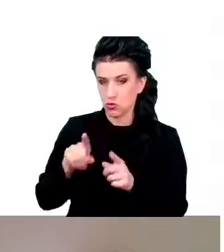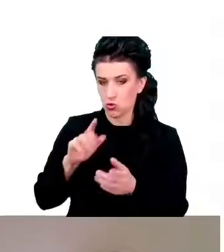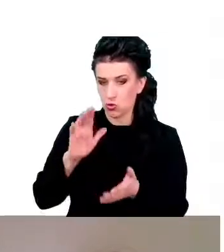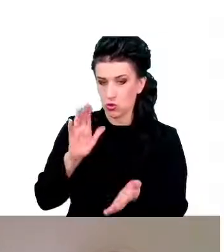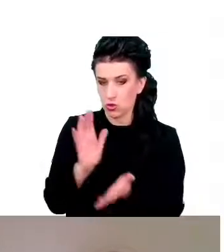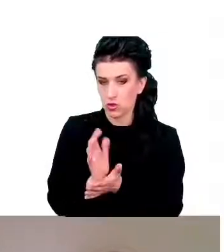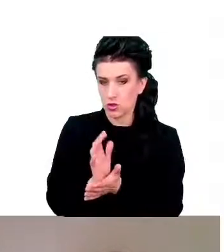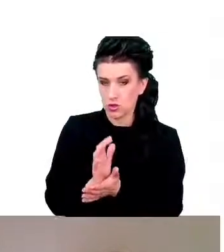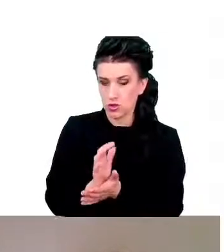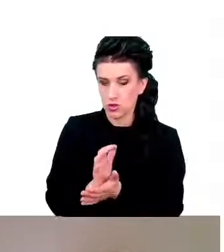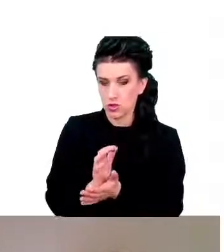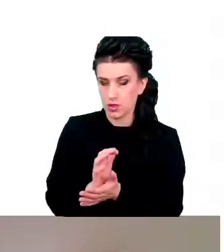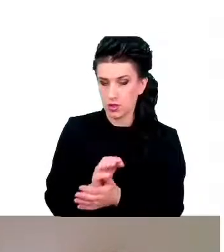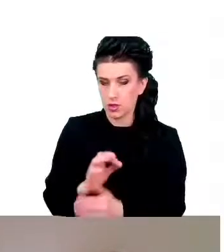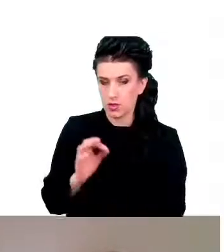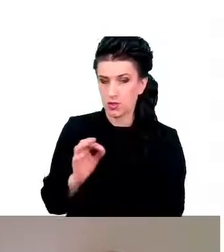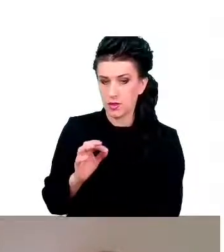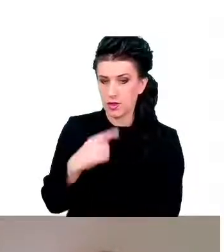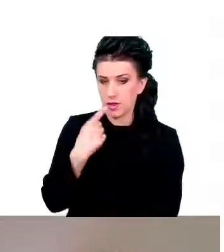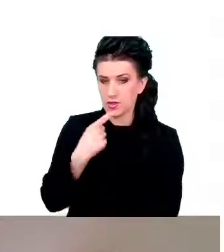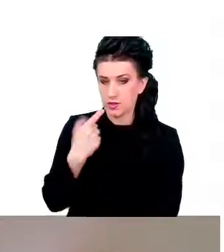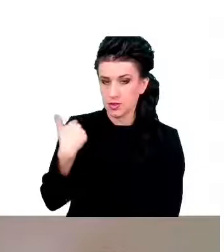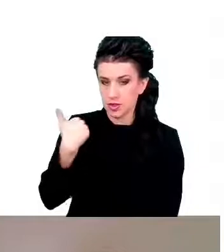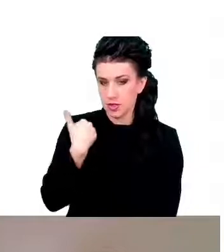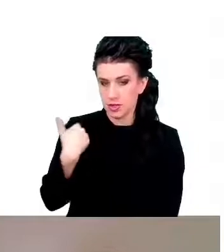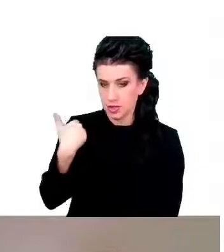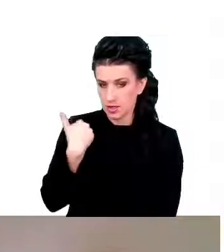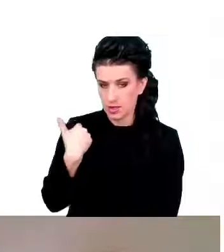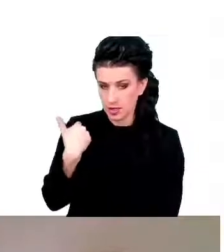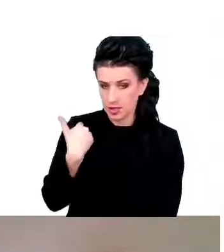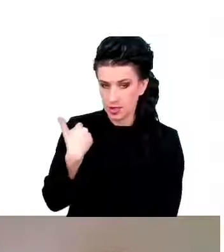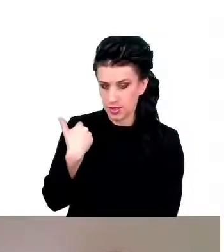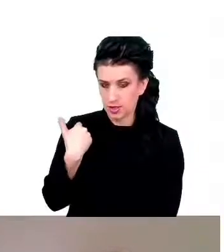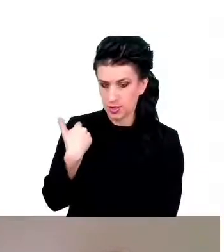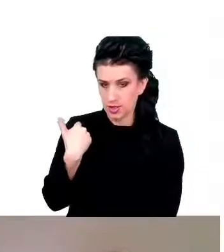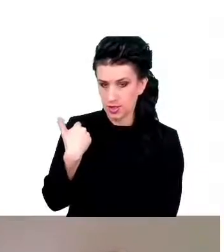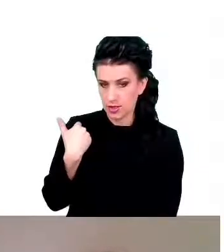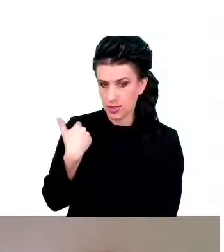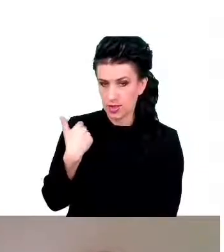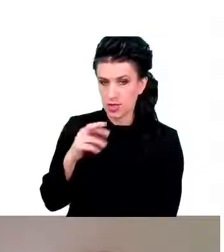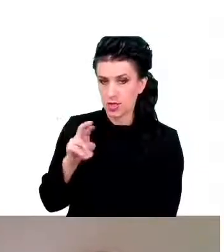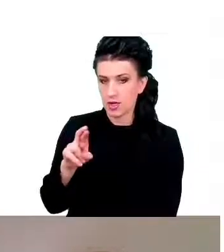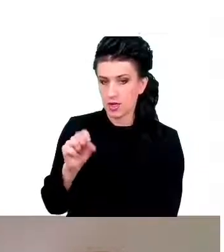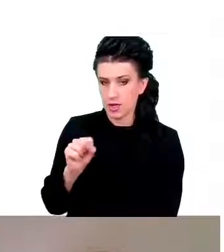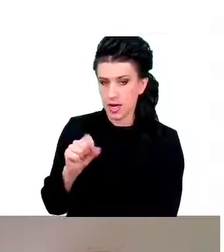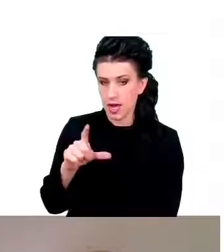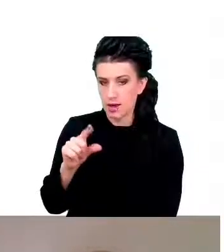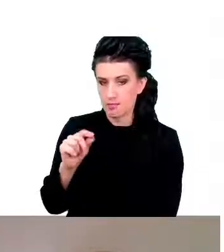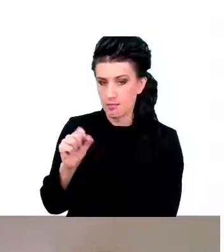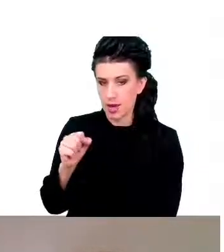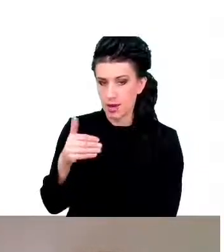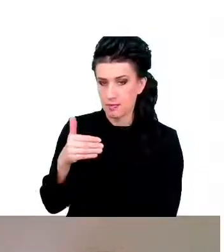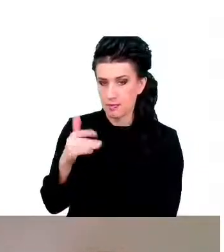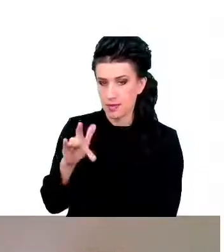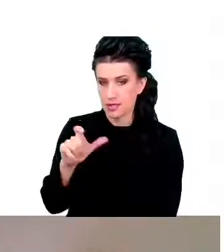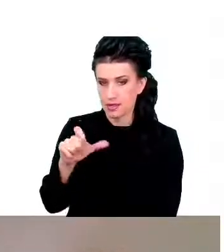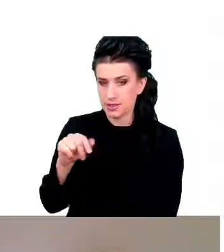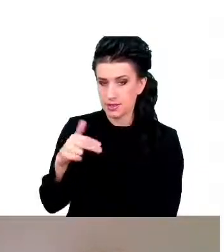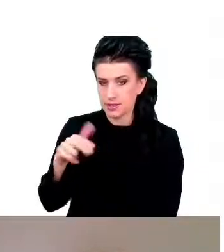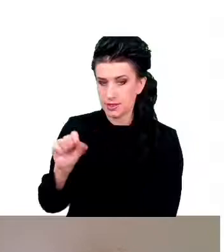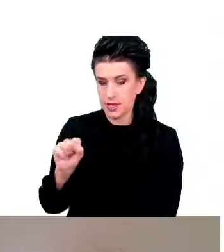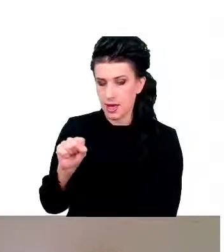target of rapamycin, czyli cel dla rapamycyny. A rapamycyna to jest taki antybiotyk, który właśnie